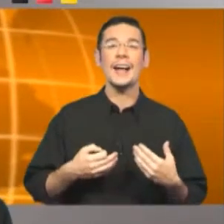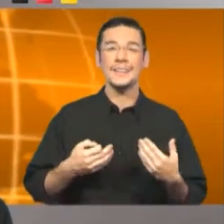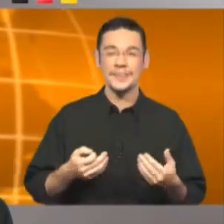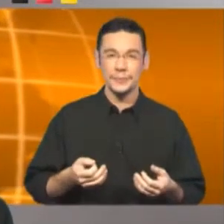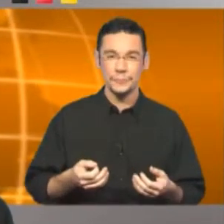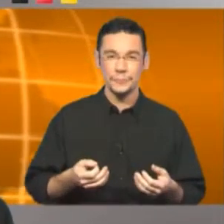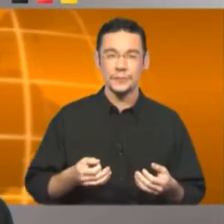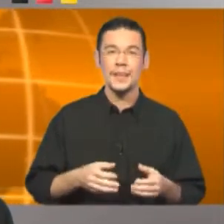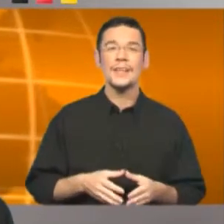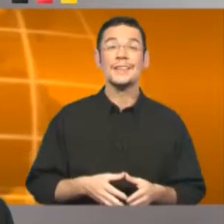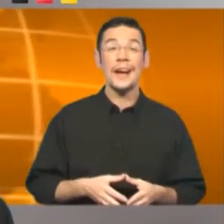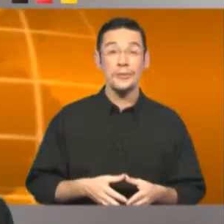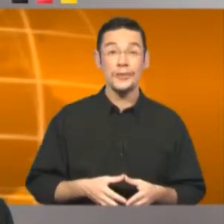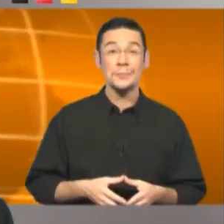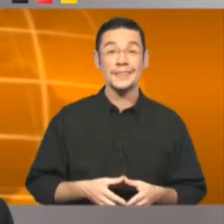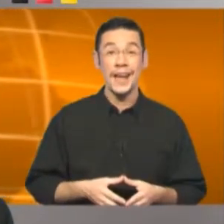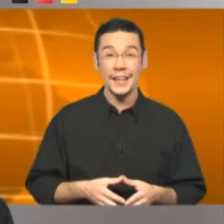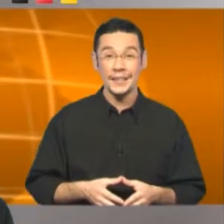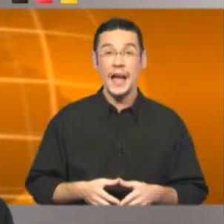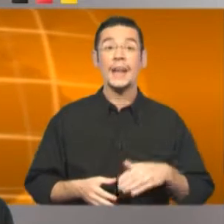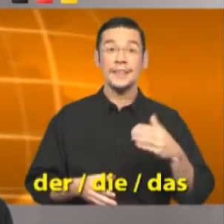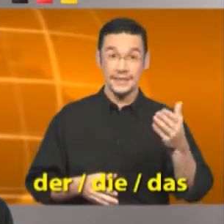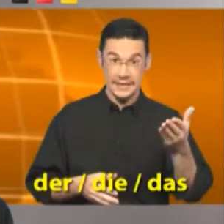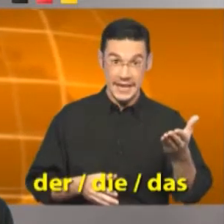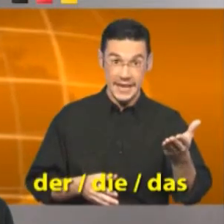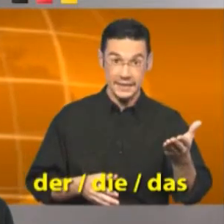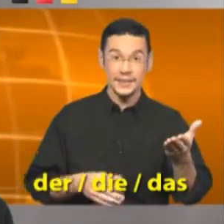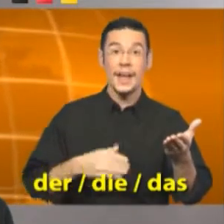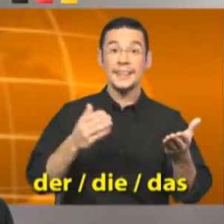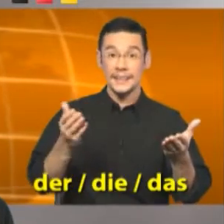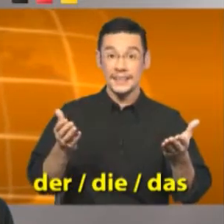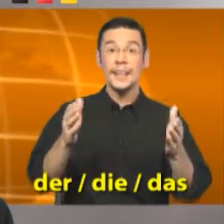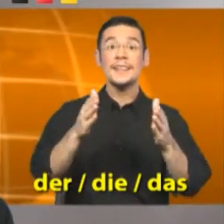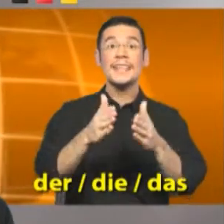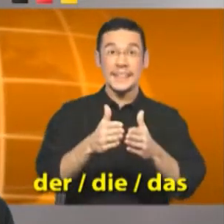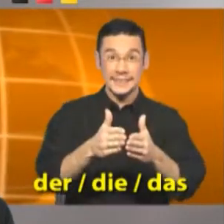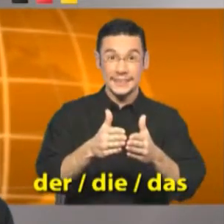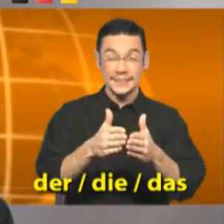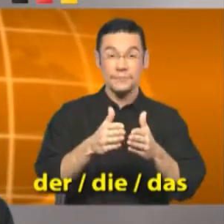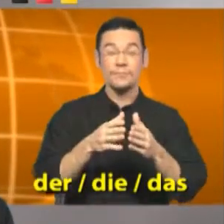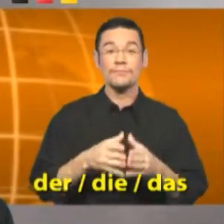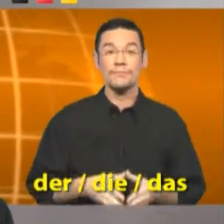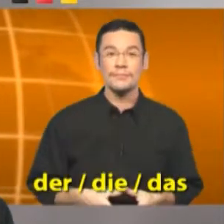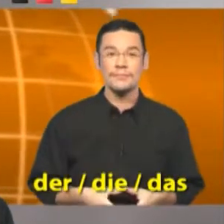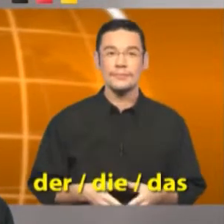um die deutschen Artikel. Davon gibt es drei. Der, die, das.